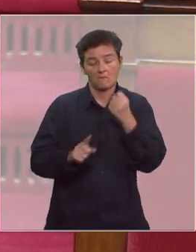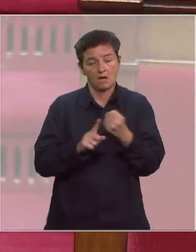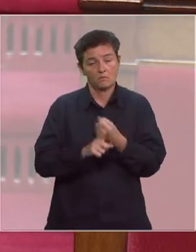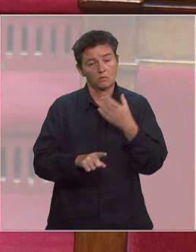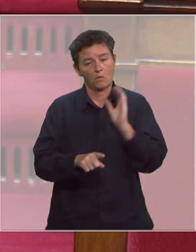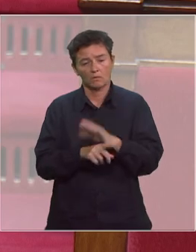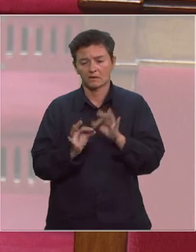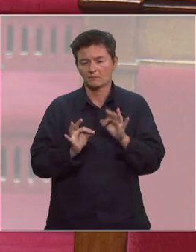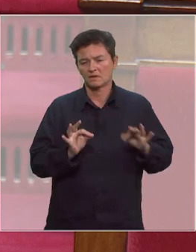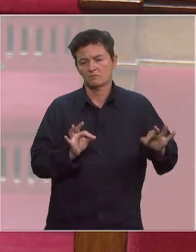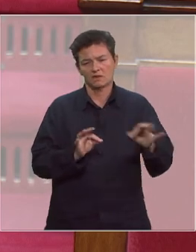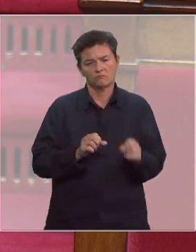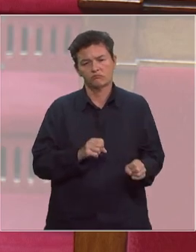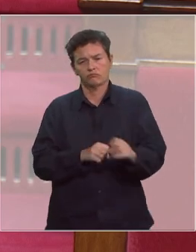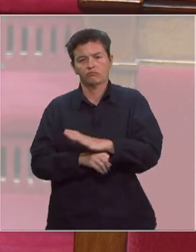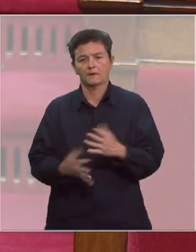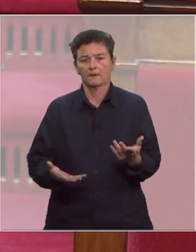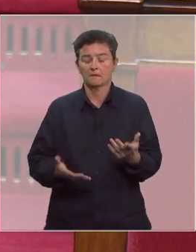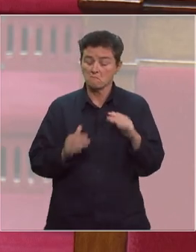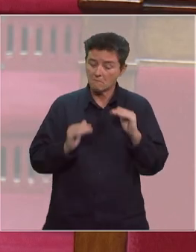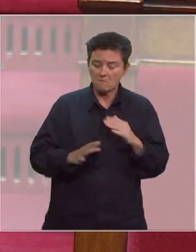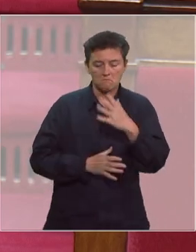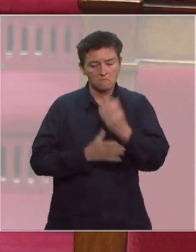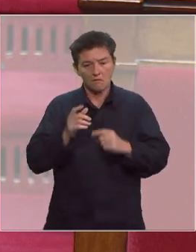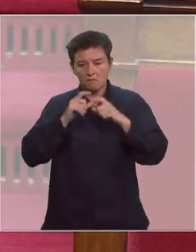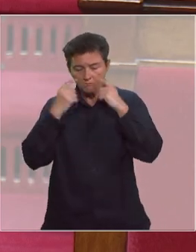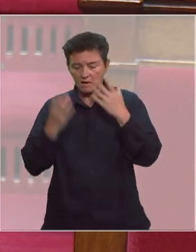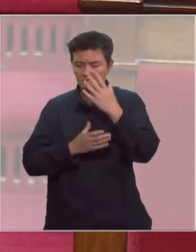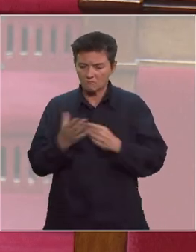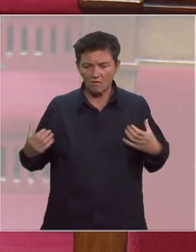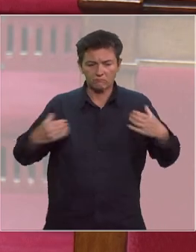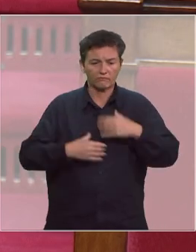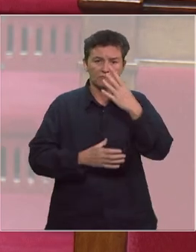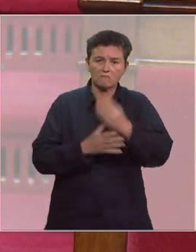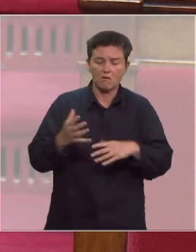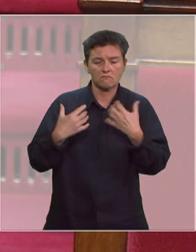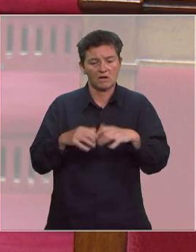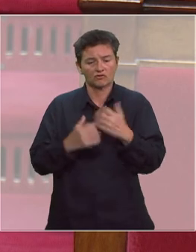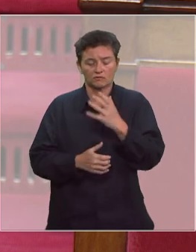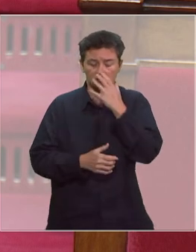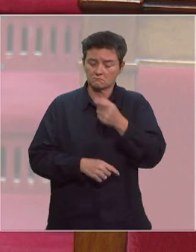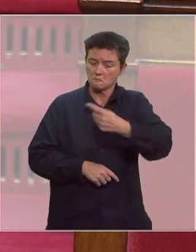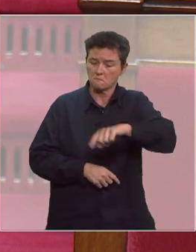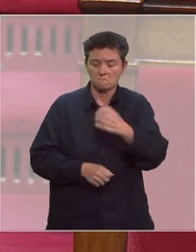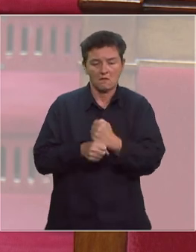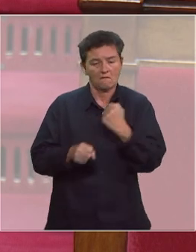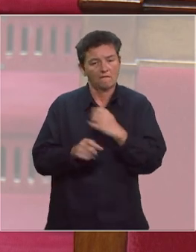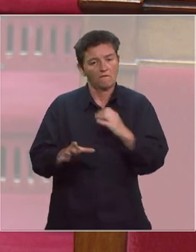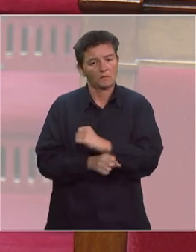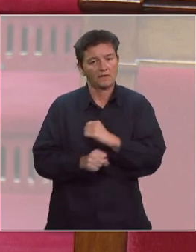'épidémie qui frappe notre pays. Malgré des pénuries de masques, de blouses, de respirateurs, leur sens du dévouement est exemplaire.